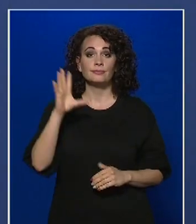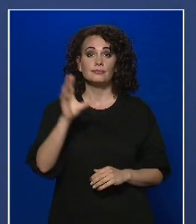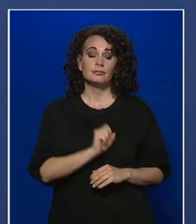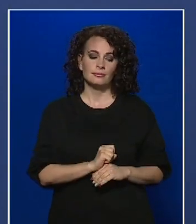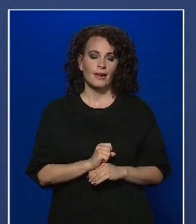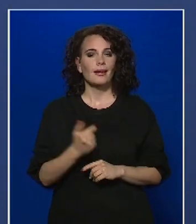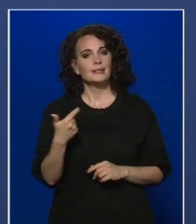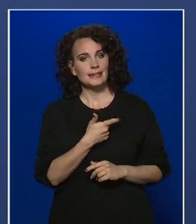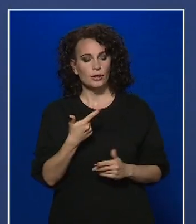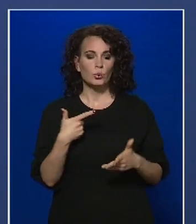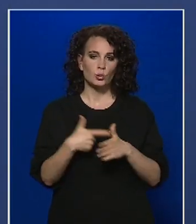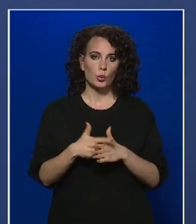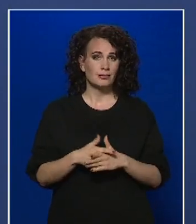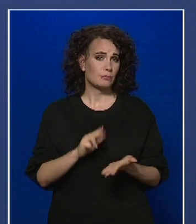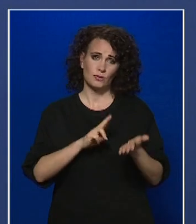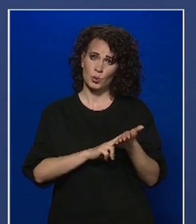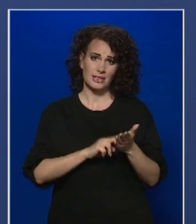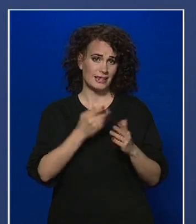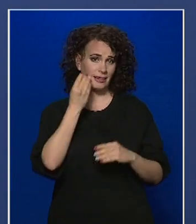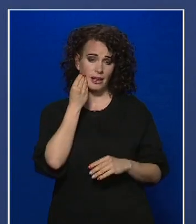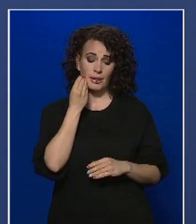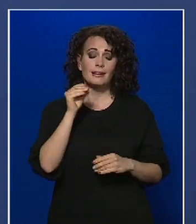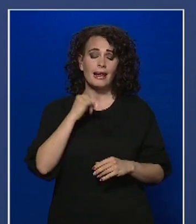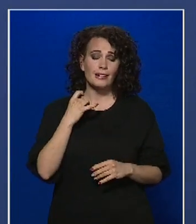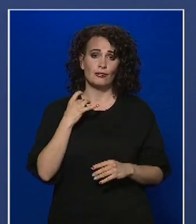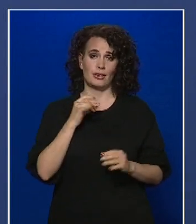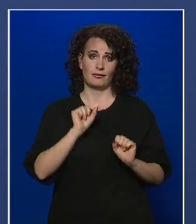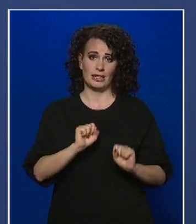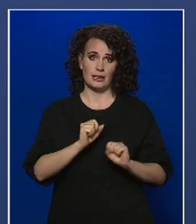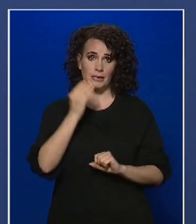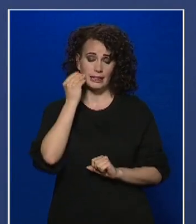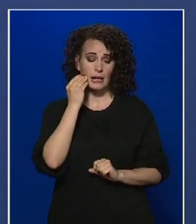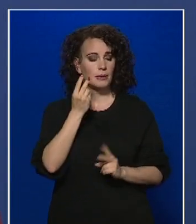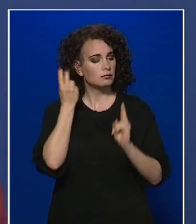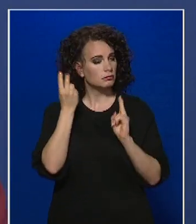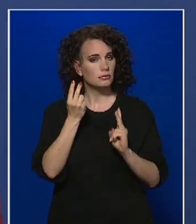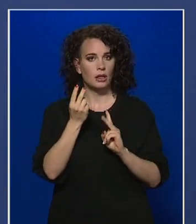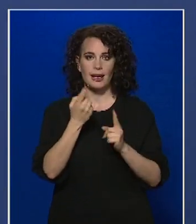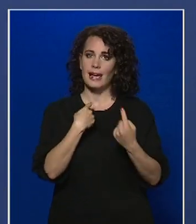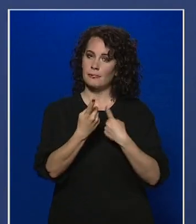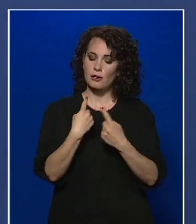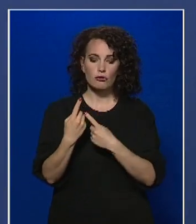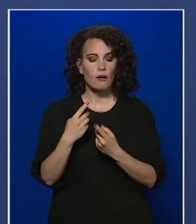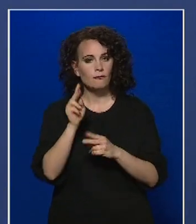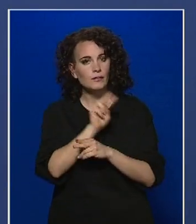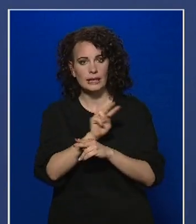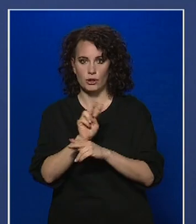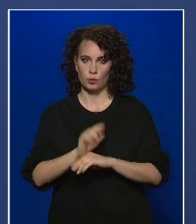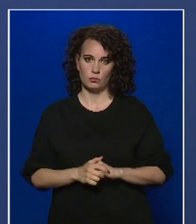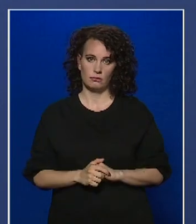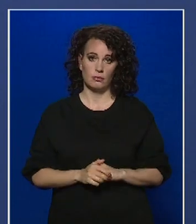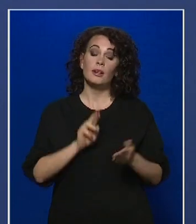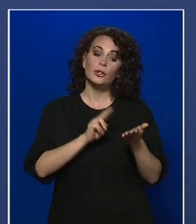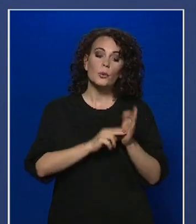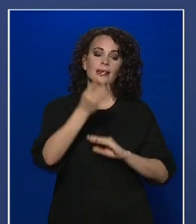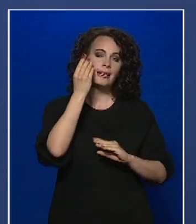ugyanis nem csak jogi értelemben, hanem egészségvédelmi értelemben is nagyon fontos, hogy egymásra figyeljünk. Jogi értelemben az kell,